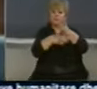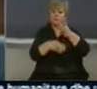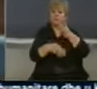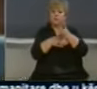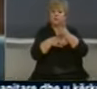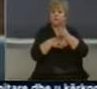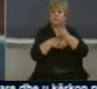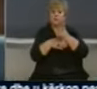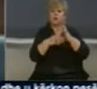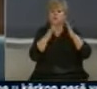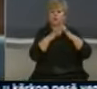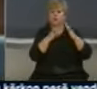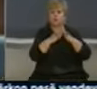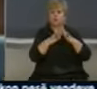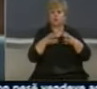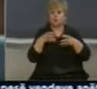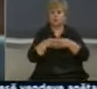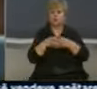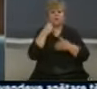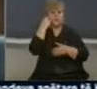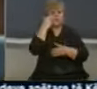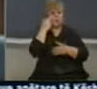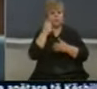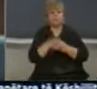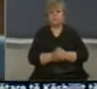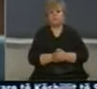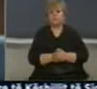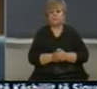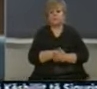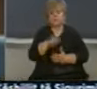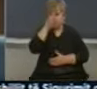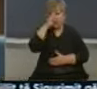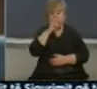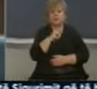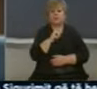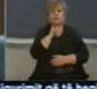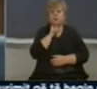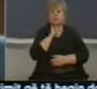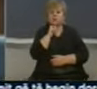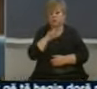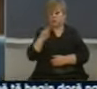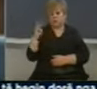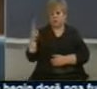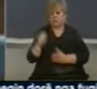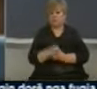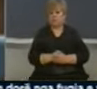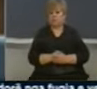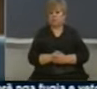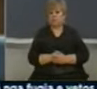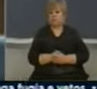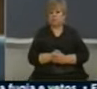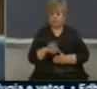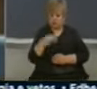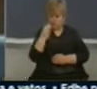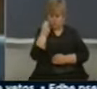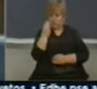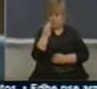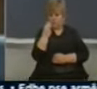vendbanime ku banon komuniteti e gjithë jam edhe këpeja i stogu dhe vendbanime tjera. Kjo praktikë është mirë që